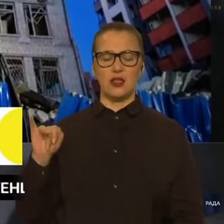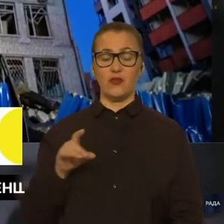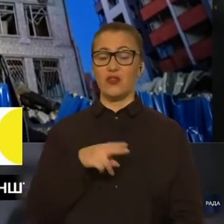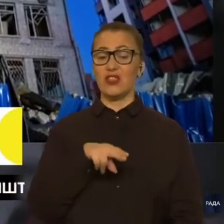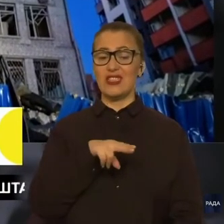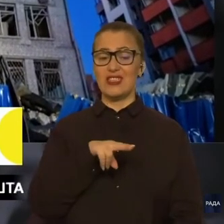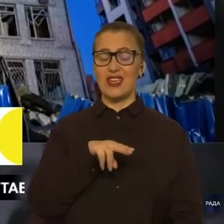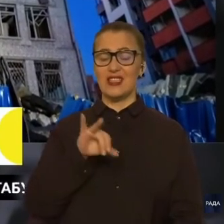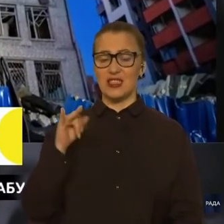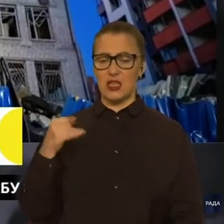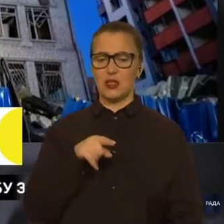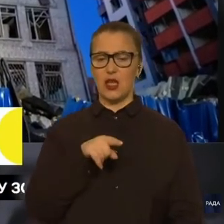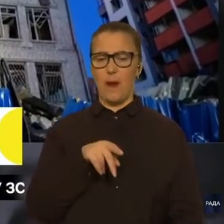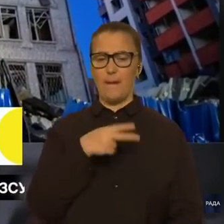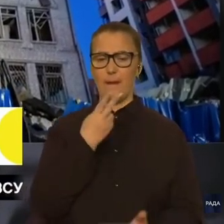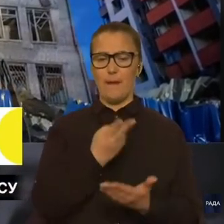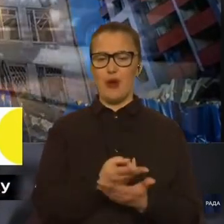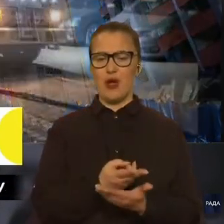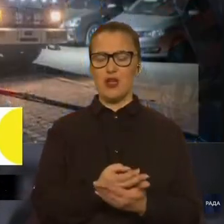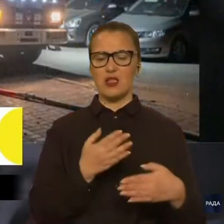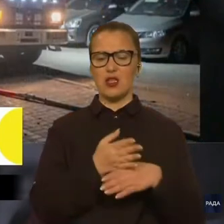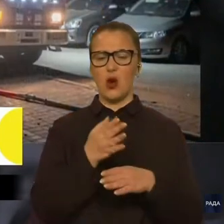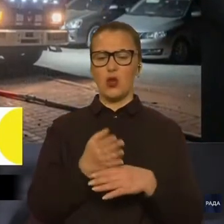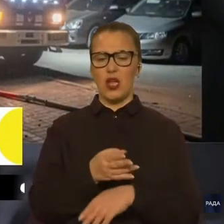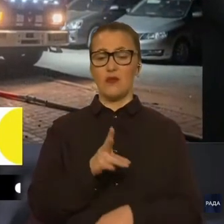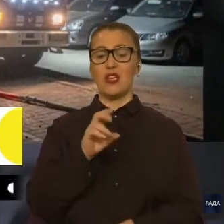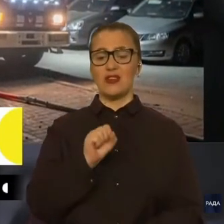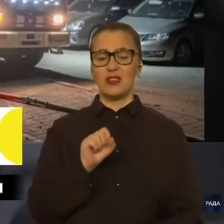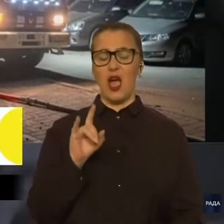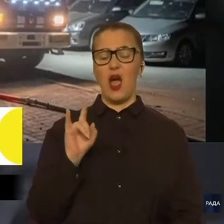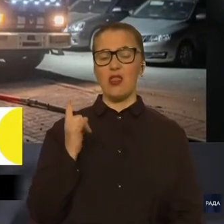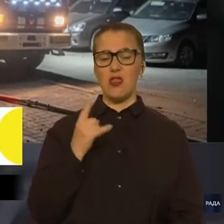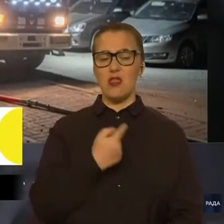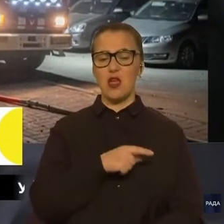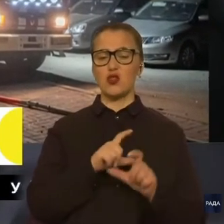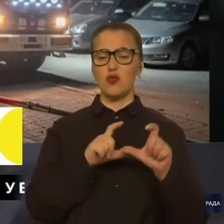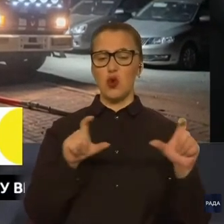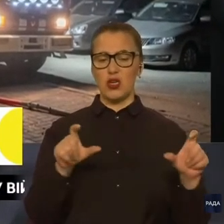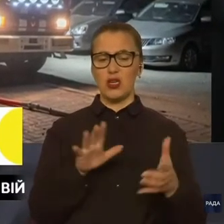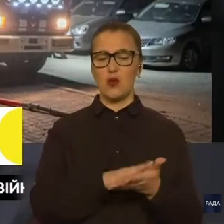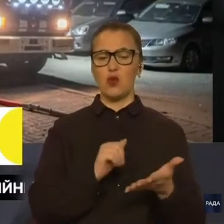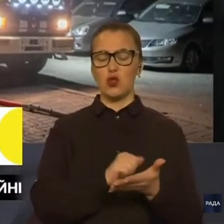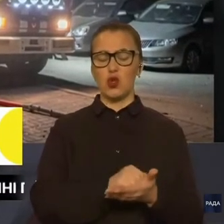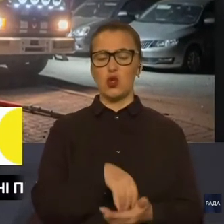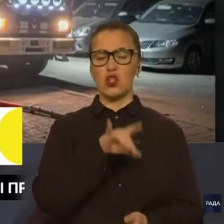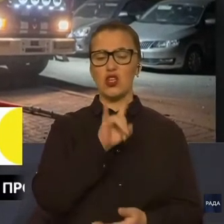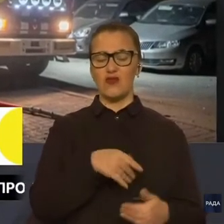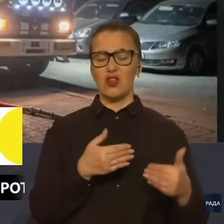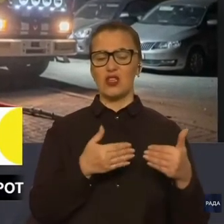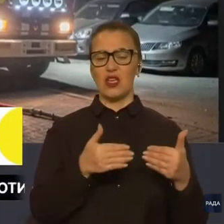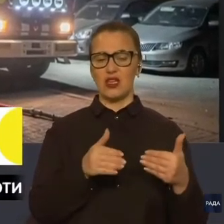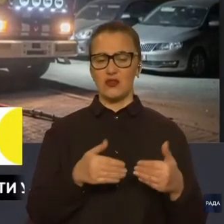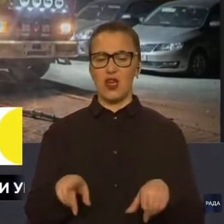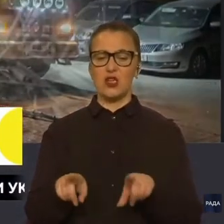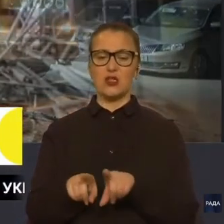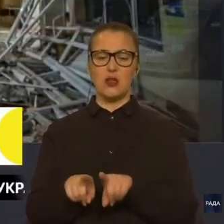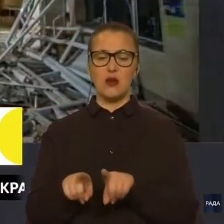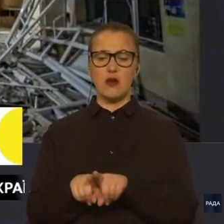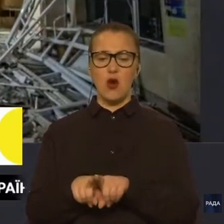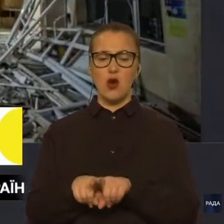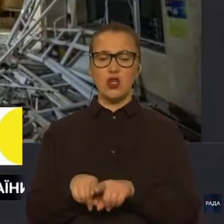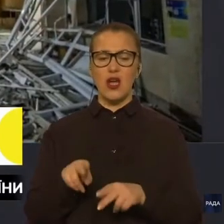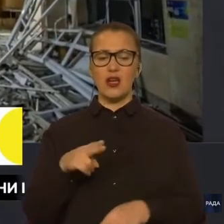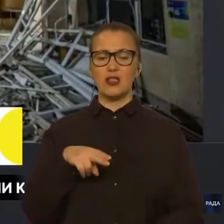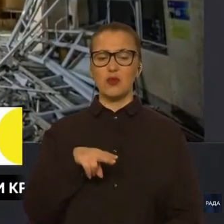там падіння уламків, як я казав, на дитячу поліклініку, там пошкоджені вікна і двері. Також в